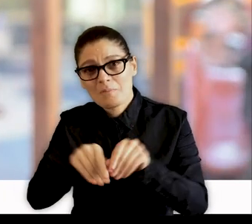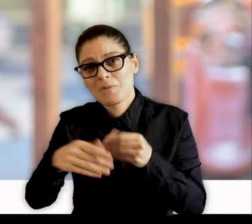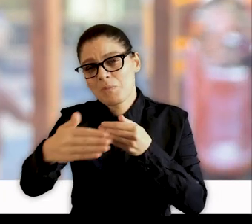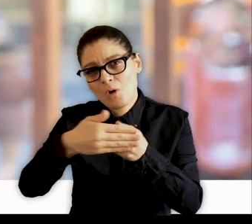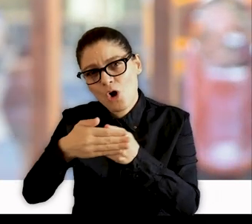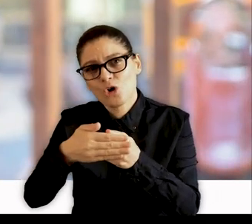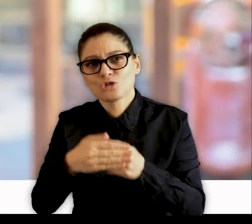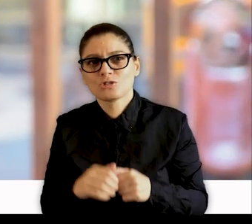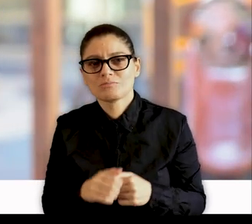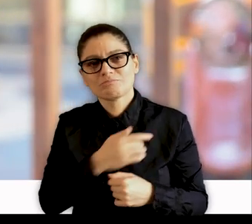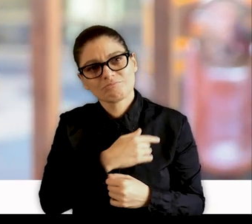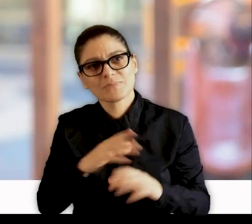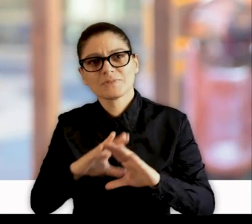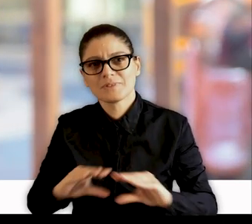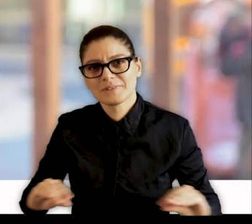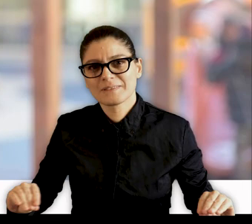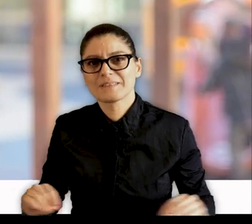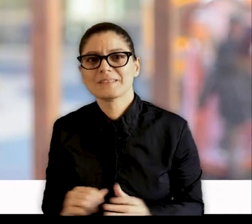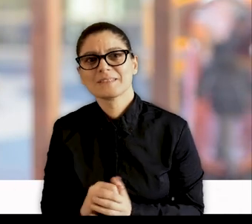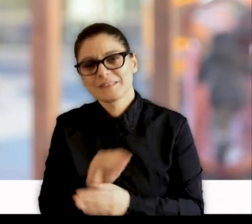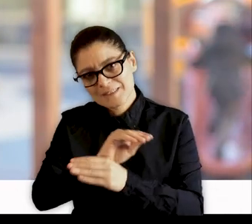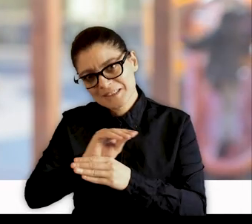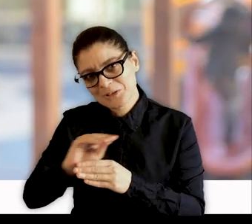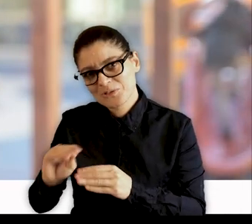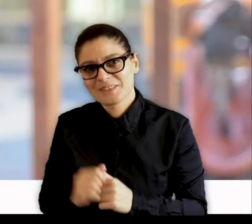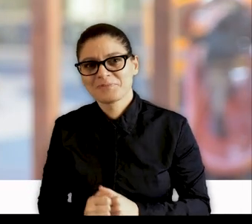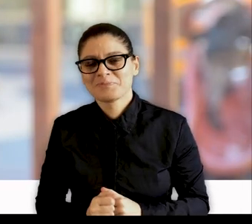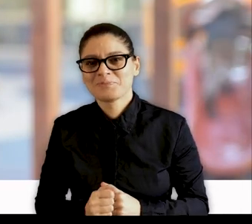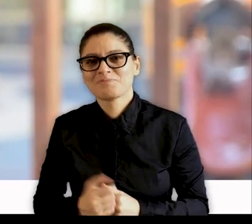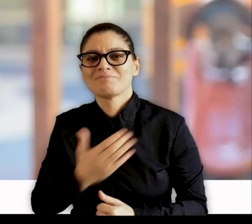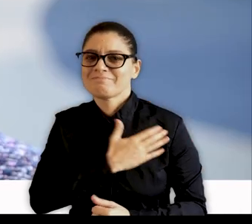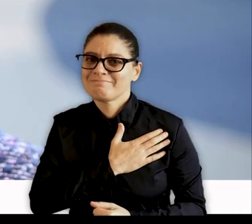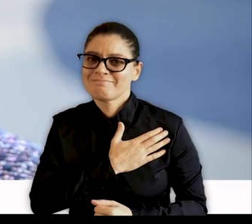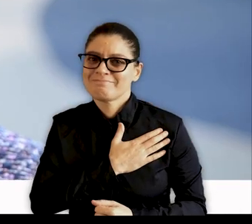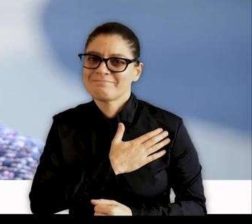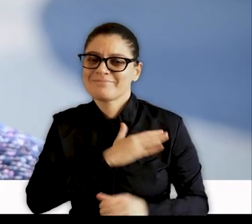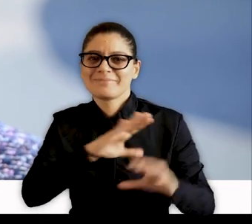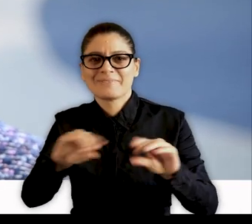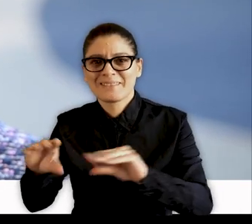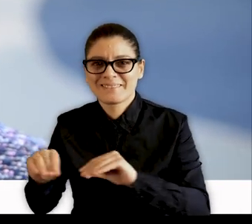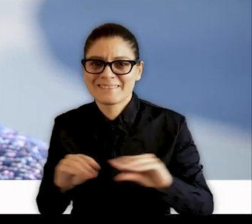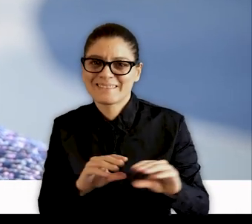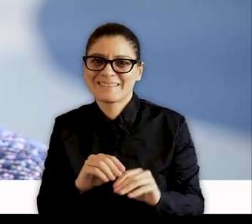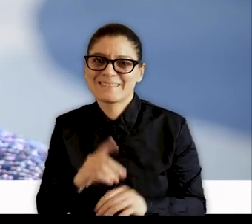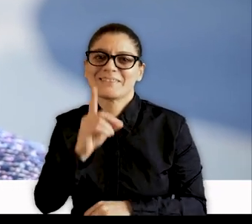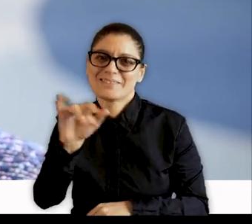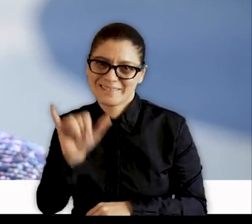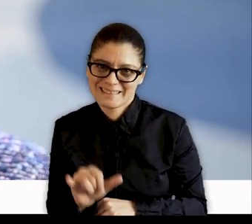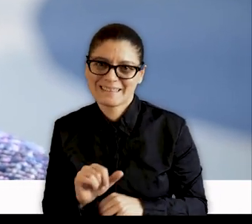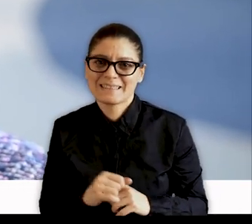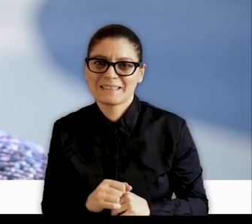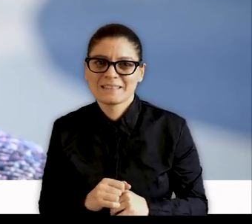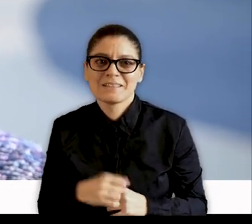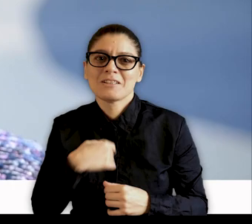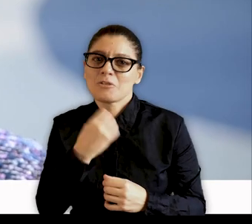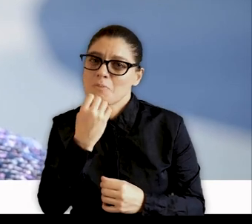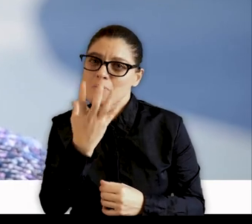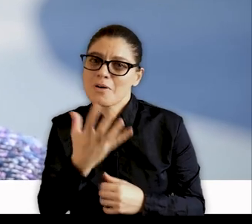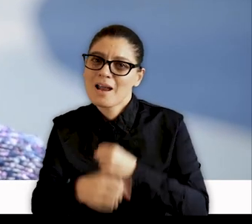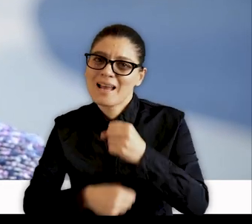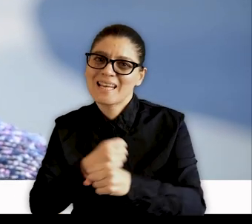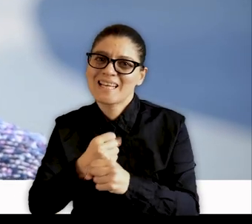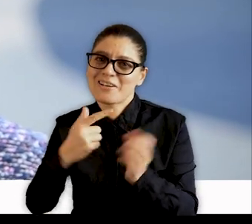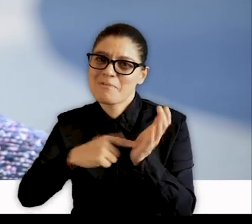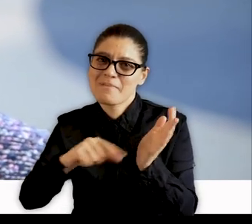proches et vos familles, la sérénité, la tranquillité et la sécurité. Chères Drancéennes, chers Drancéens, je vous